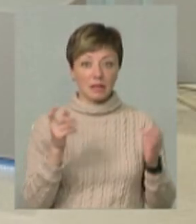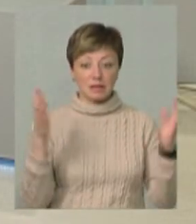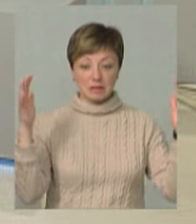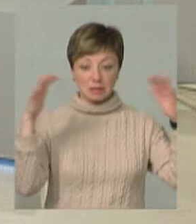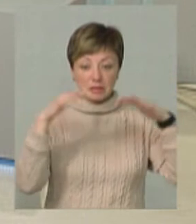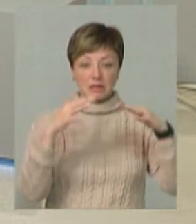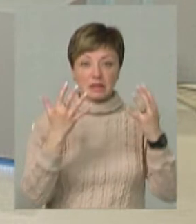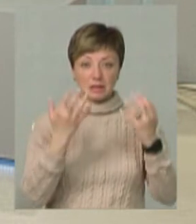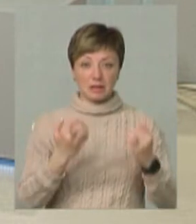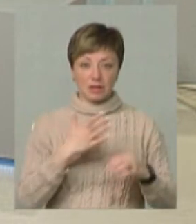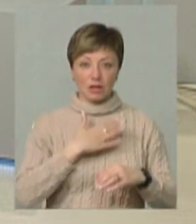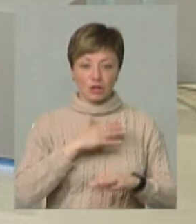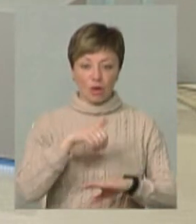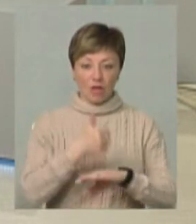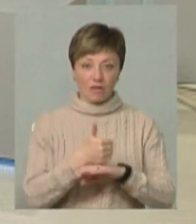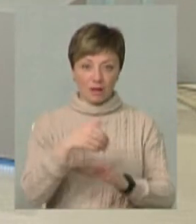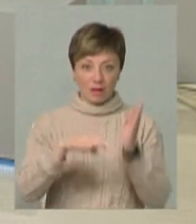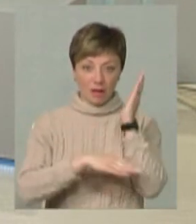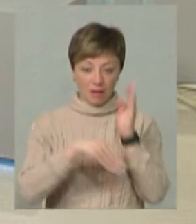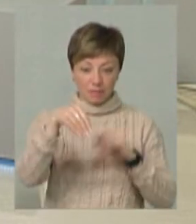нашу головну породу, ми посадили.